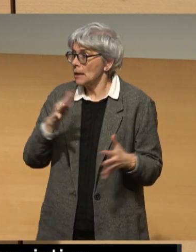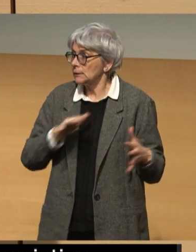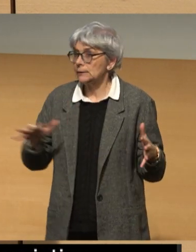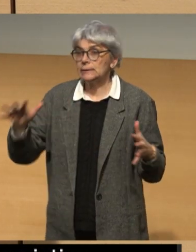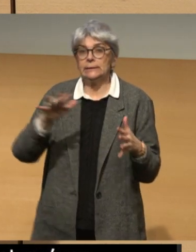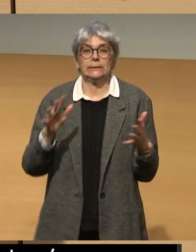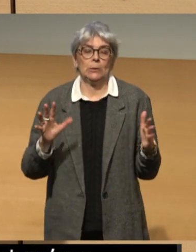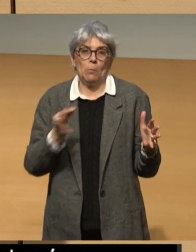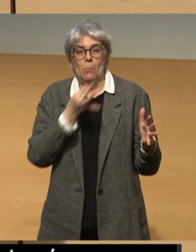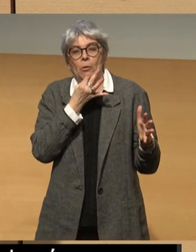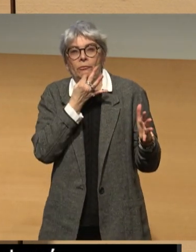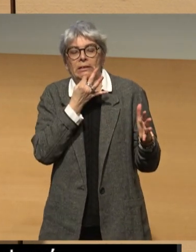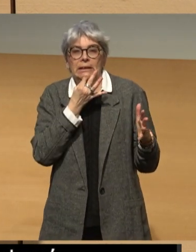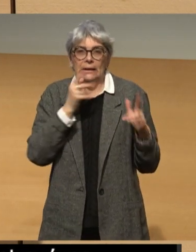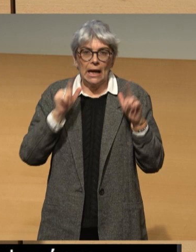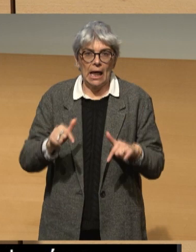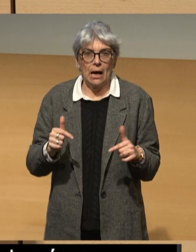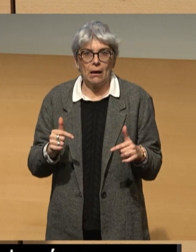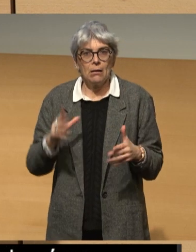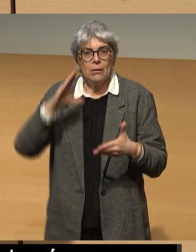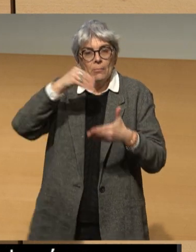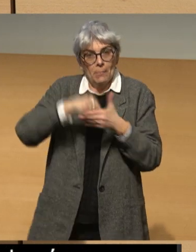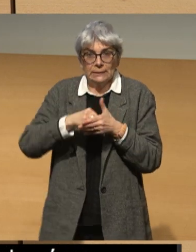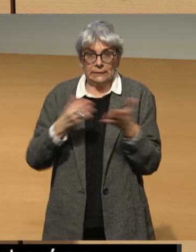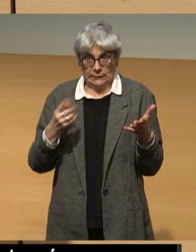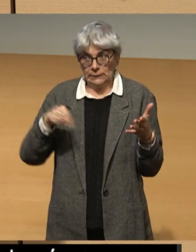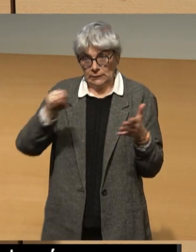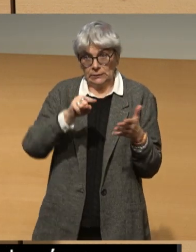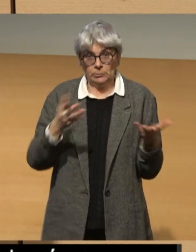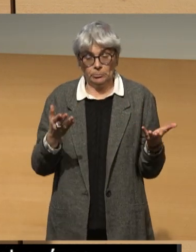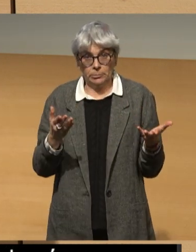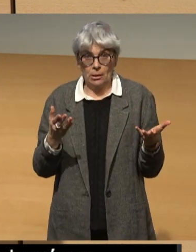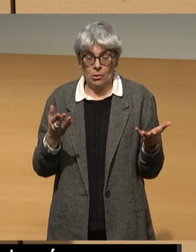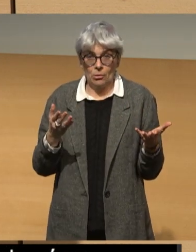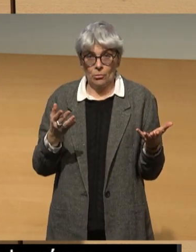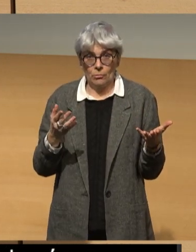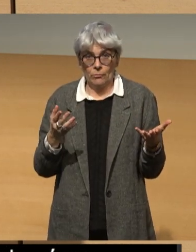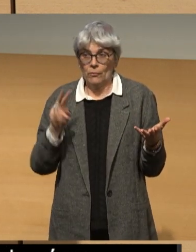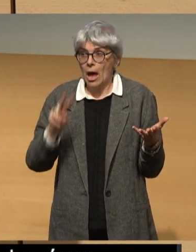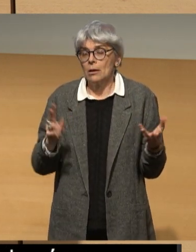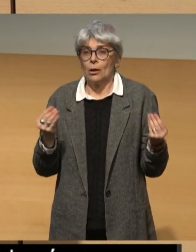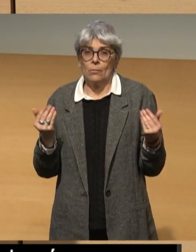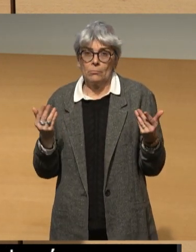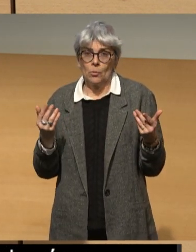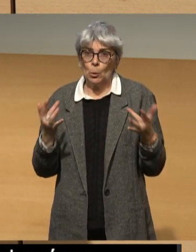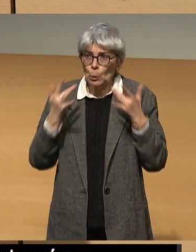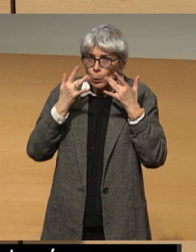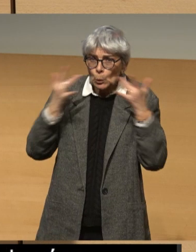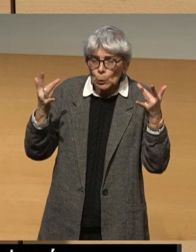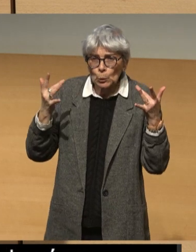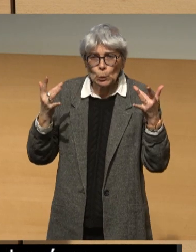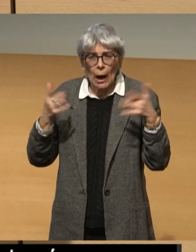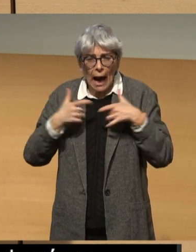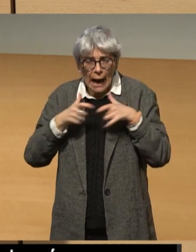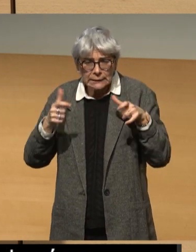de vous saisir de tous ces outils et vous participez aussi à rendre en définitive la culture toujours plus